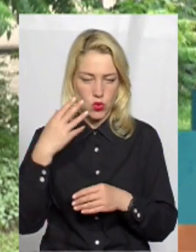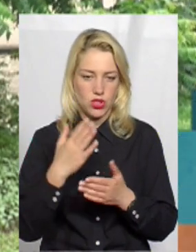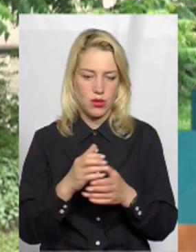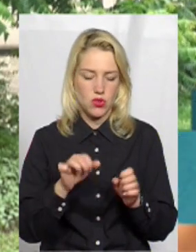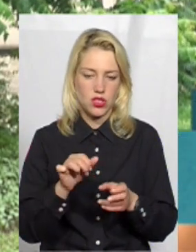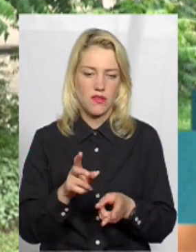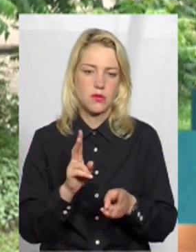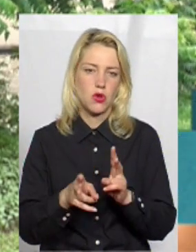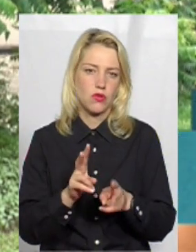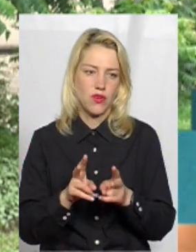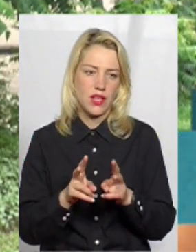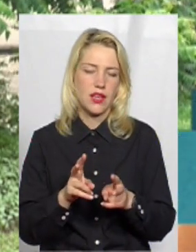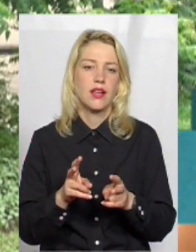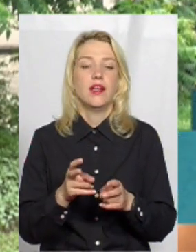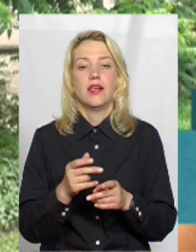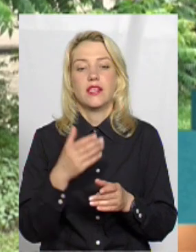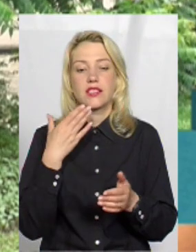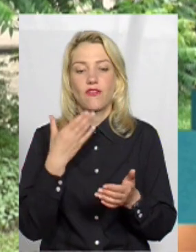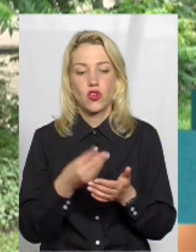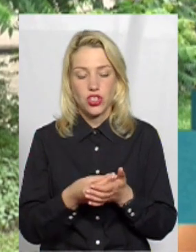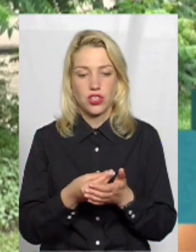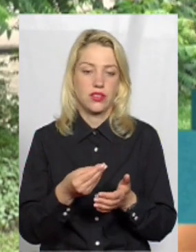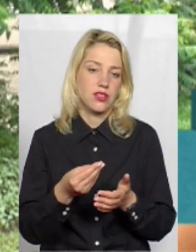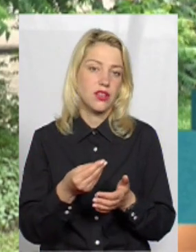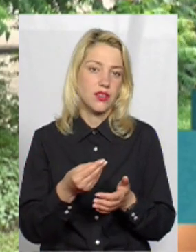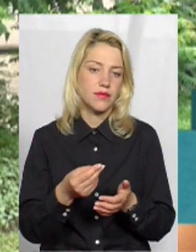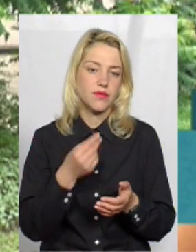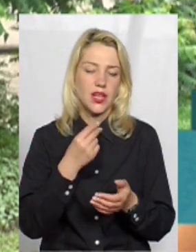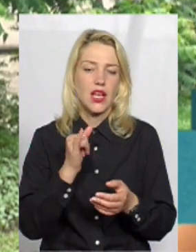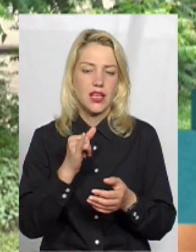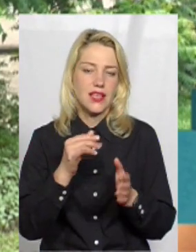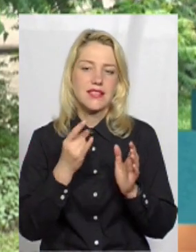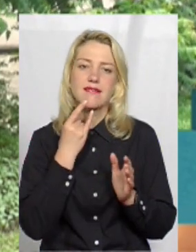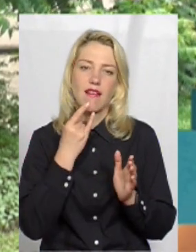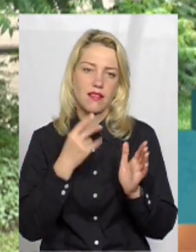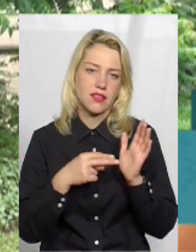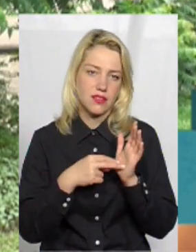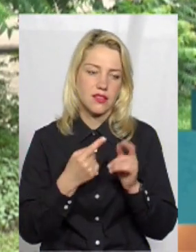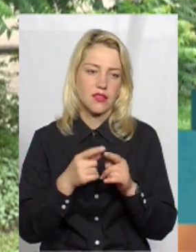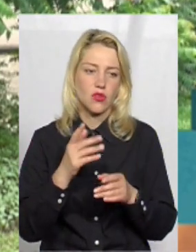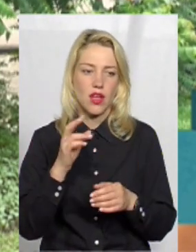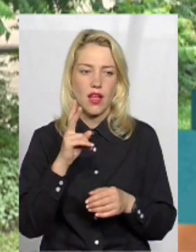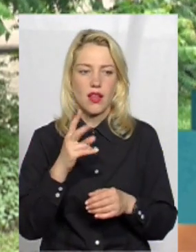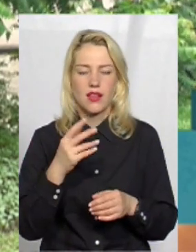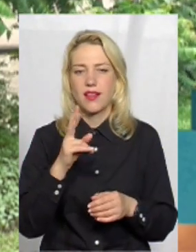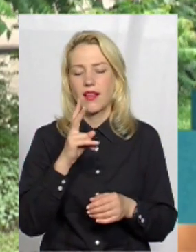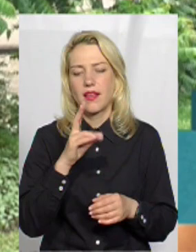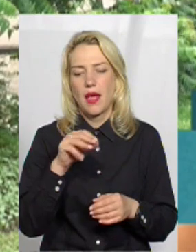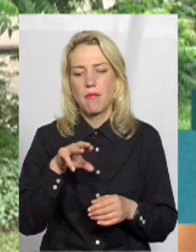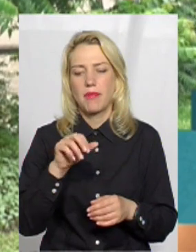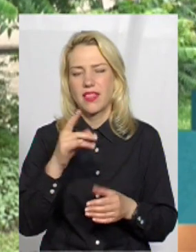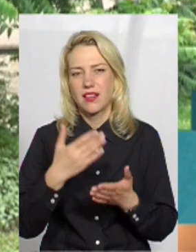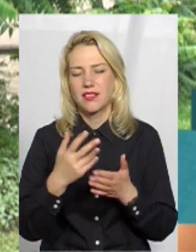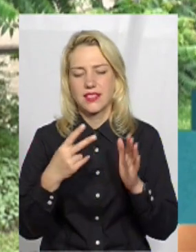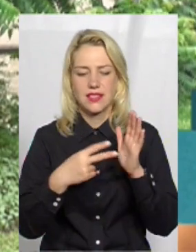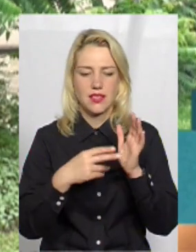і зарядки своїх гаджетів. Тобто ми використовуємо абсолютно… Кемпінги коштують, ну, найдешевші у нас були навіть до 10 євро, якогось 7-8 євро. В